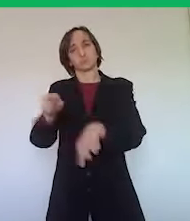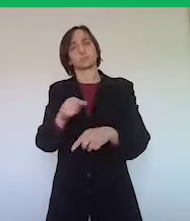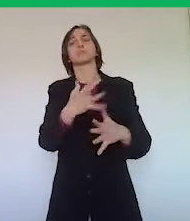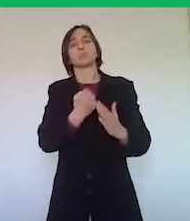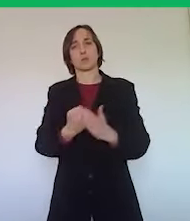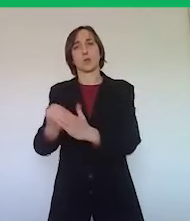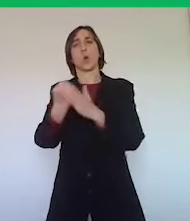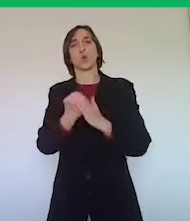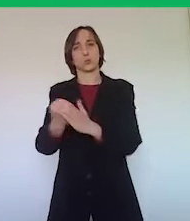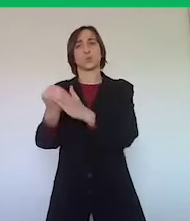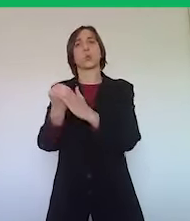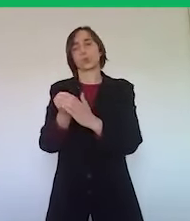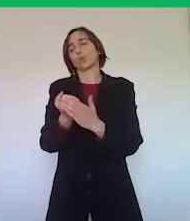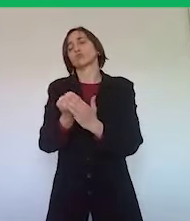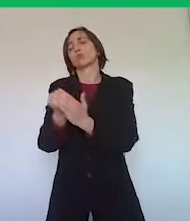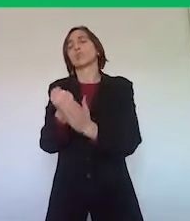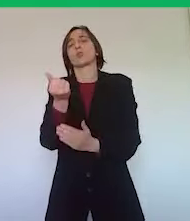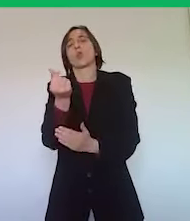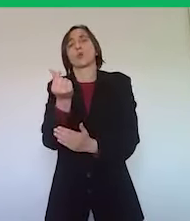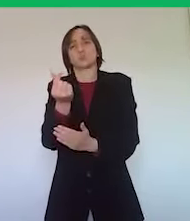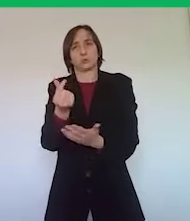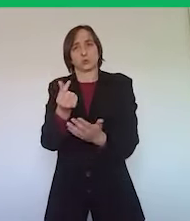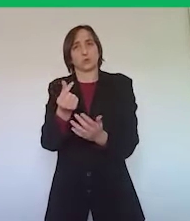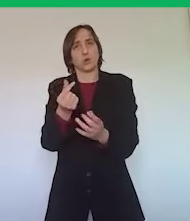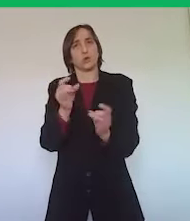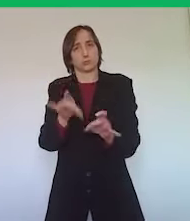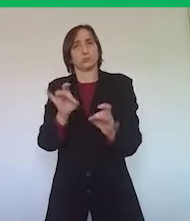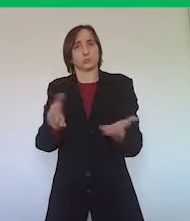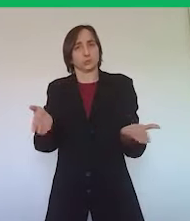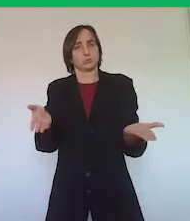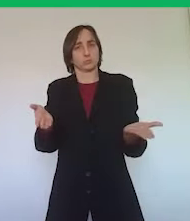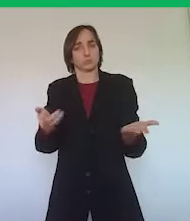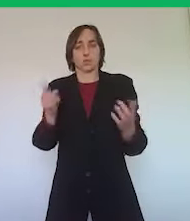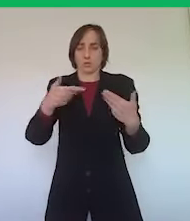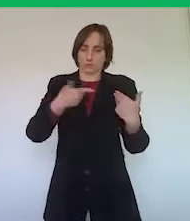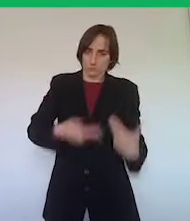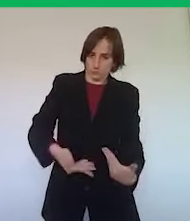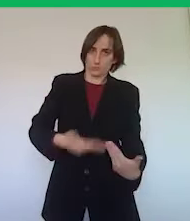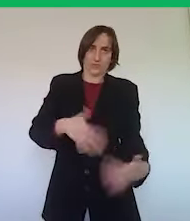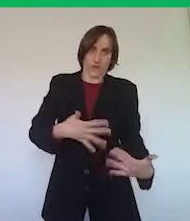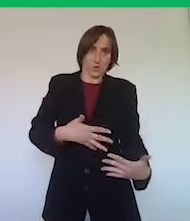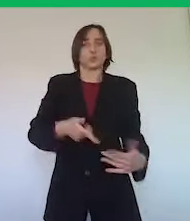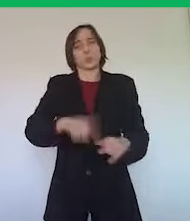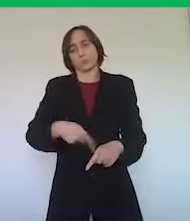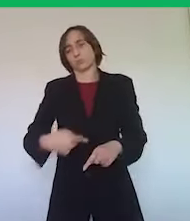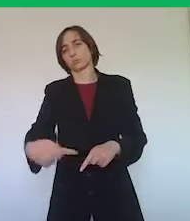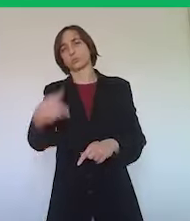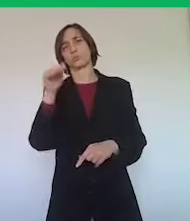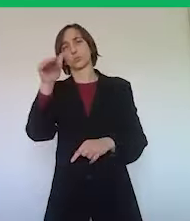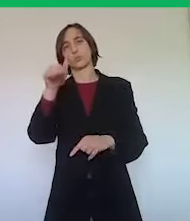aiuti, dei sostegni economici che il governo e la Regione hanno messo in campo e metteranno in campo in un prossimo futuro per